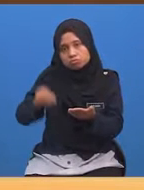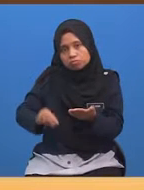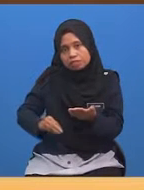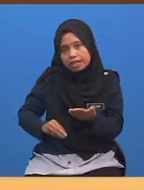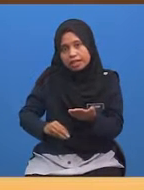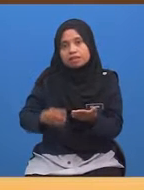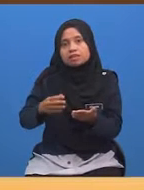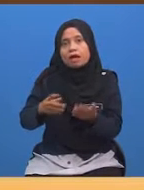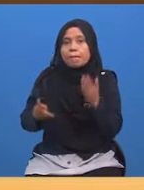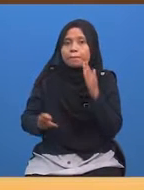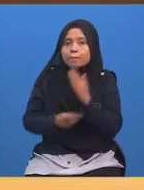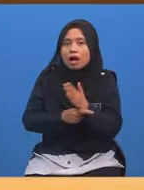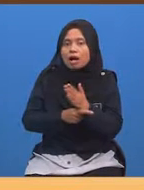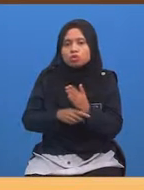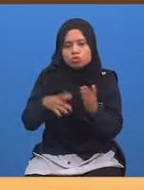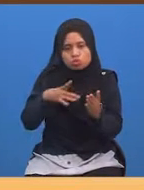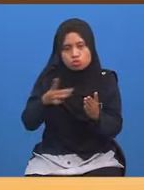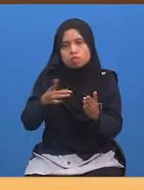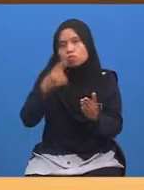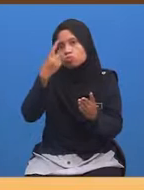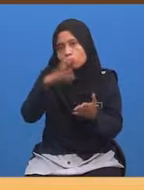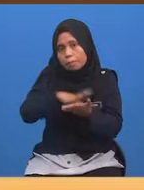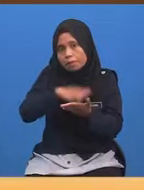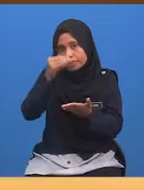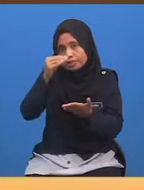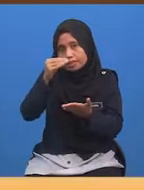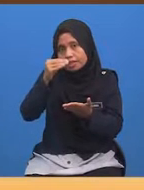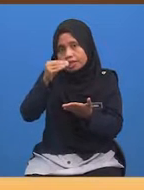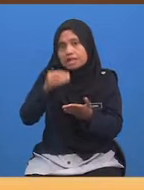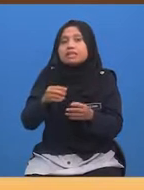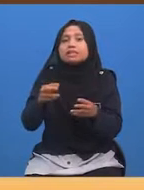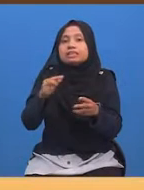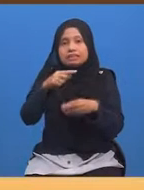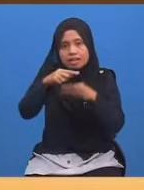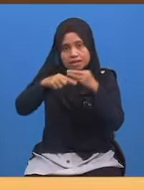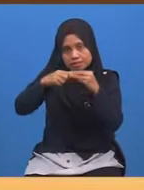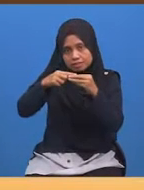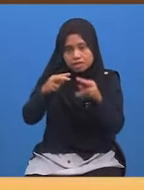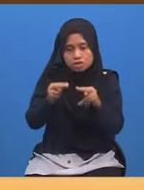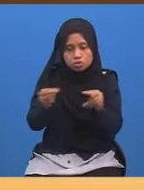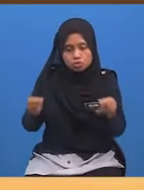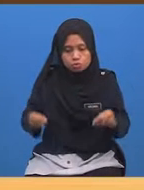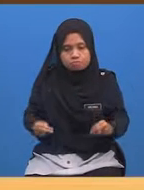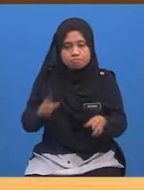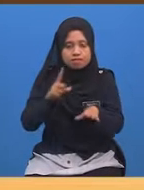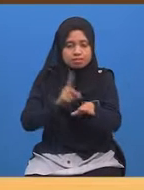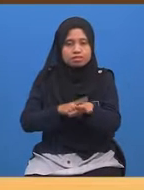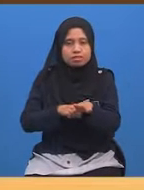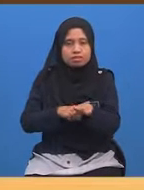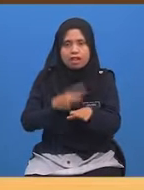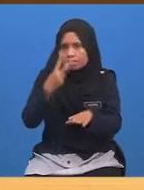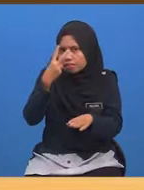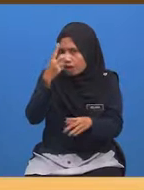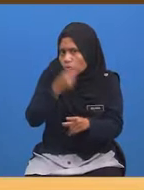Semakin berminat Untuk belajar lebih lanjut Tentang zon masa Perhatikan dengan